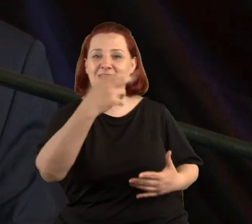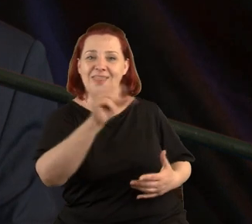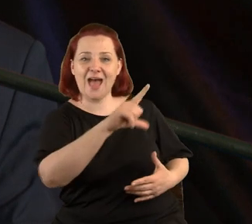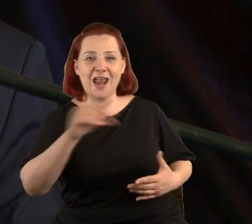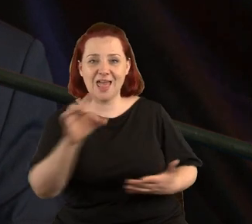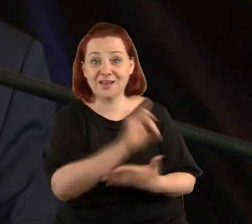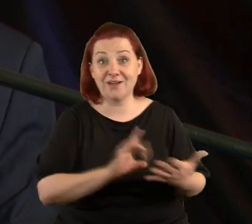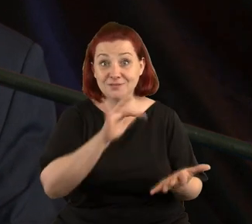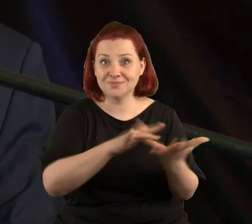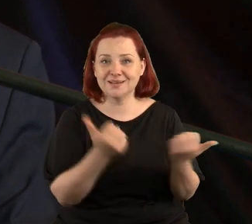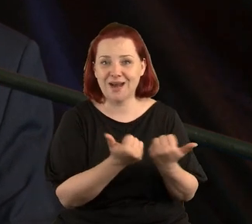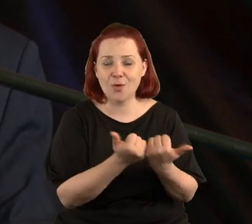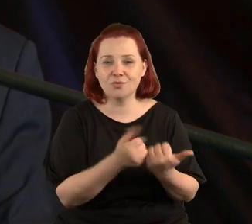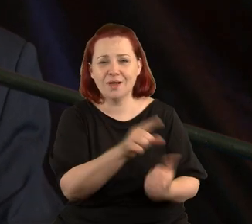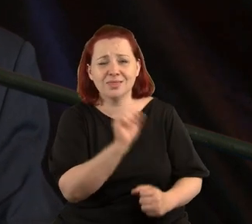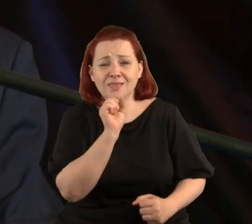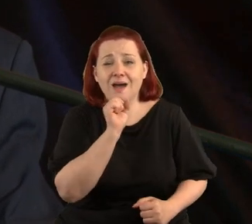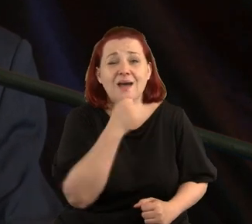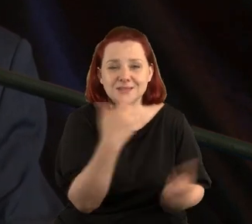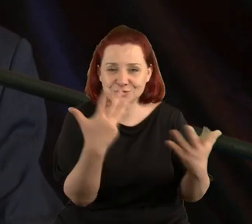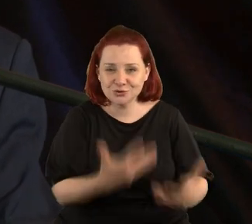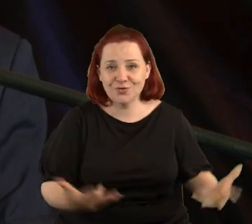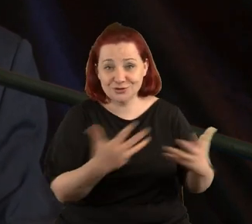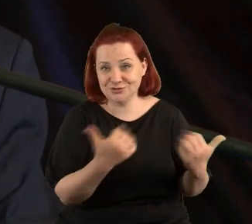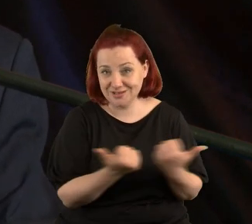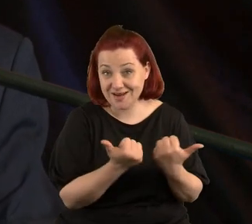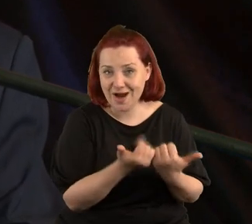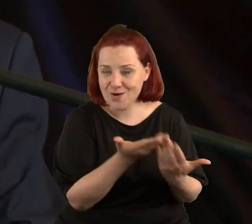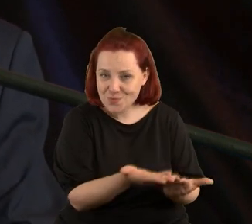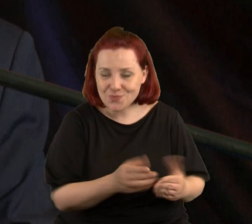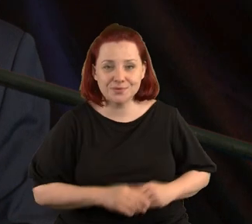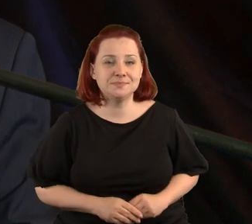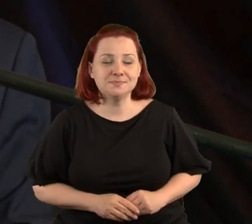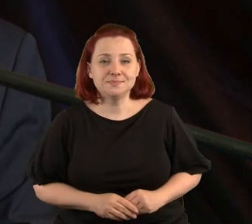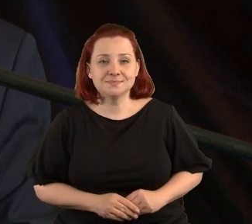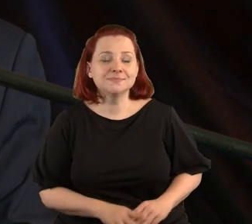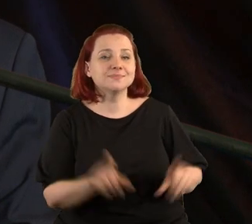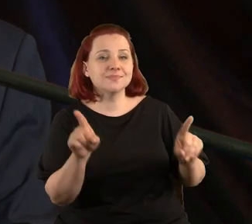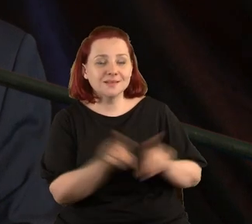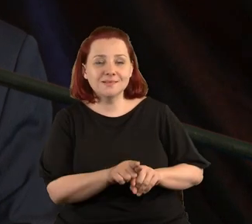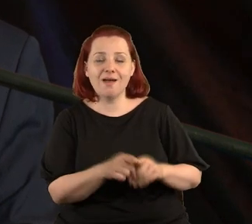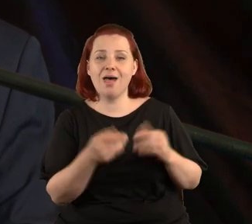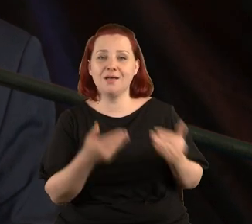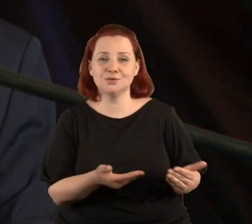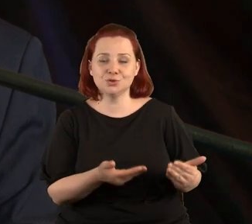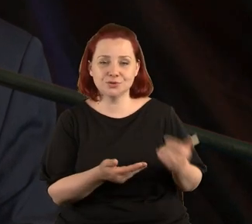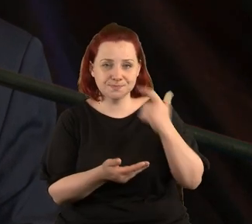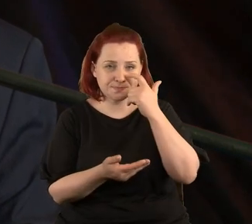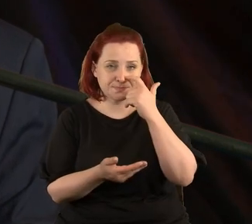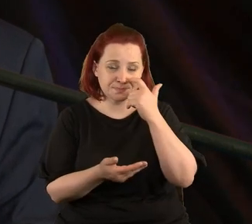Krakowie, jednego z najstarszych stowarzyszeń w Krakowie. Również, proszę Państwa,